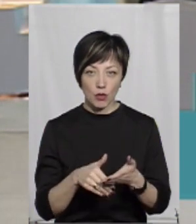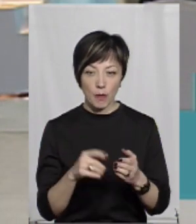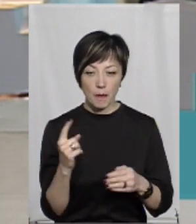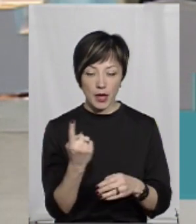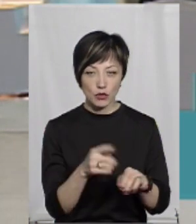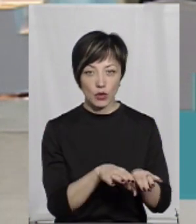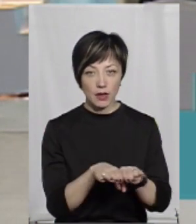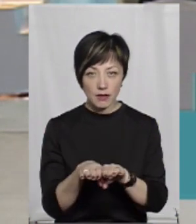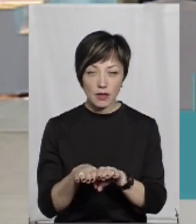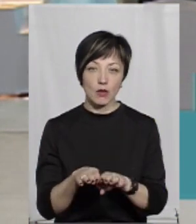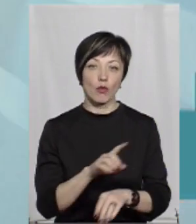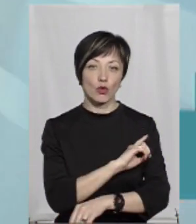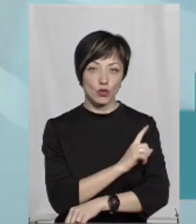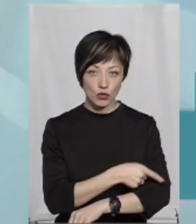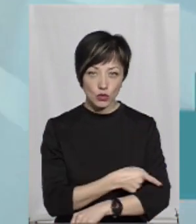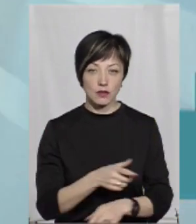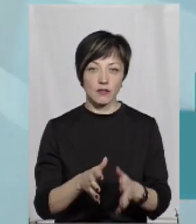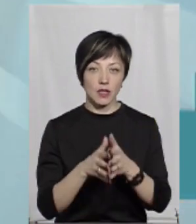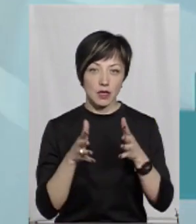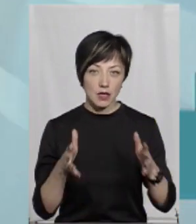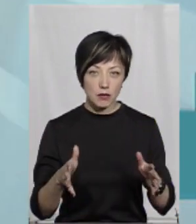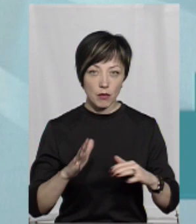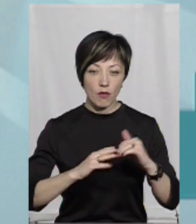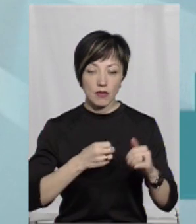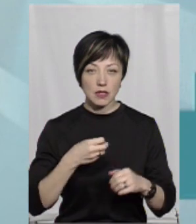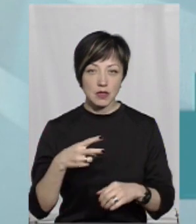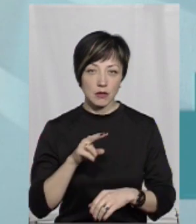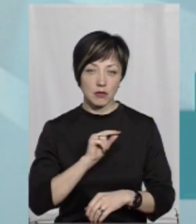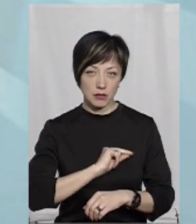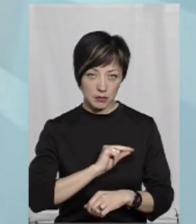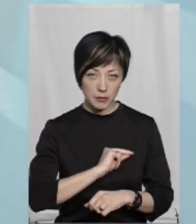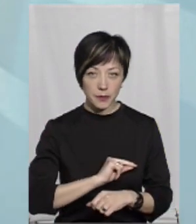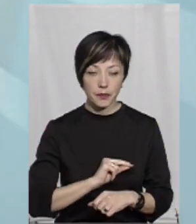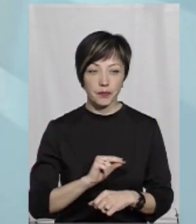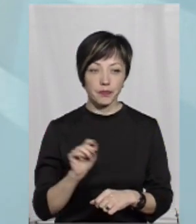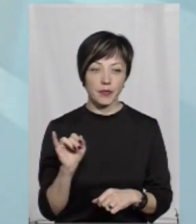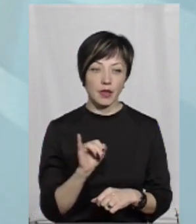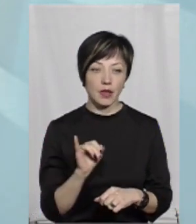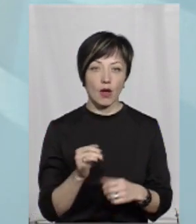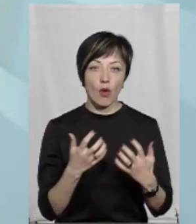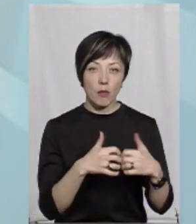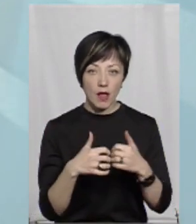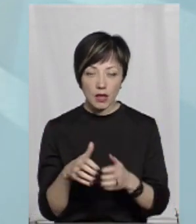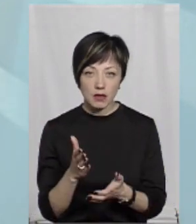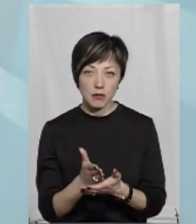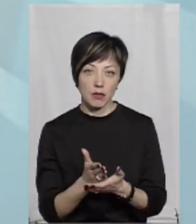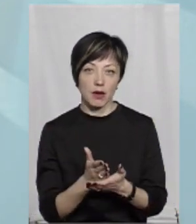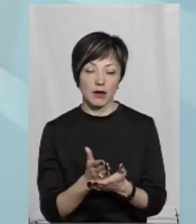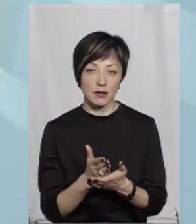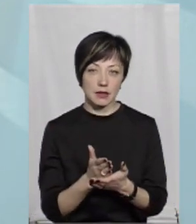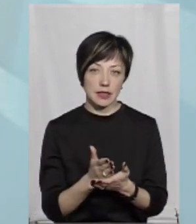першого рівня. Вона потужна, з великим професійним потенціалом, і обладнання мають,